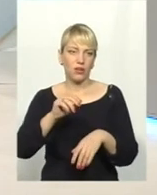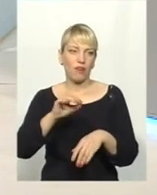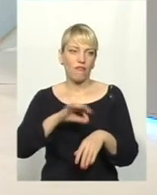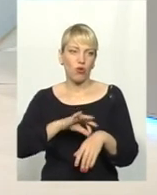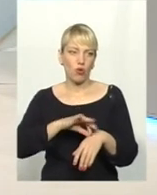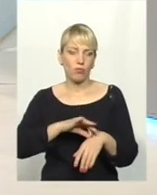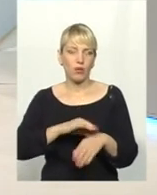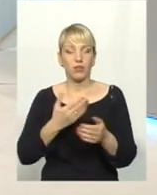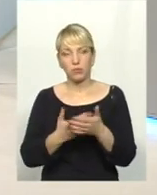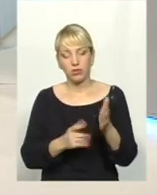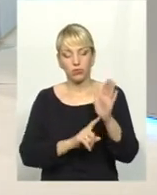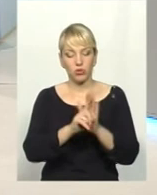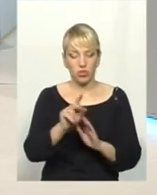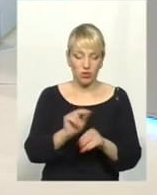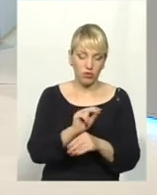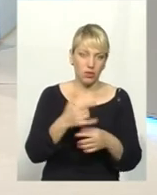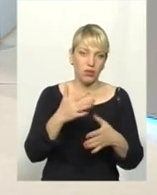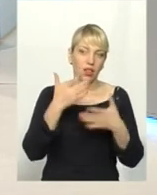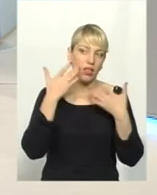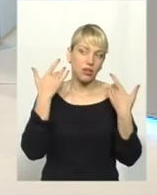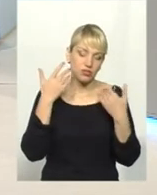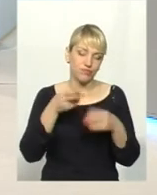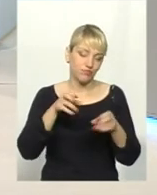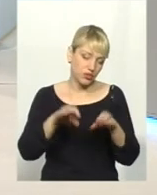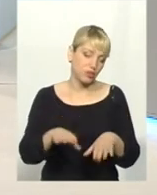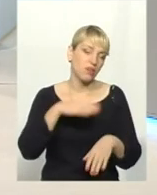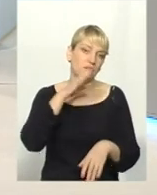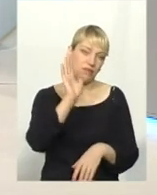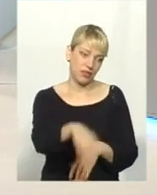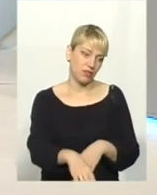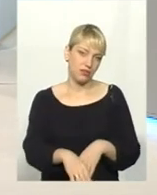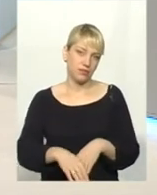Почав лікуватися, стало легше, вирішив, що вже досить.